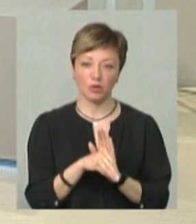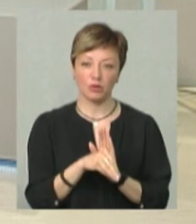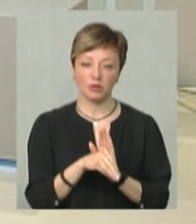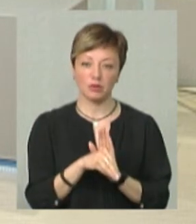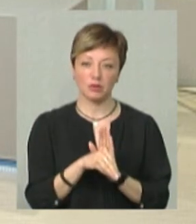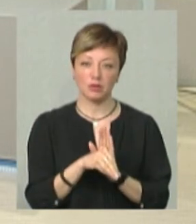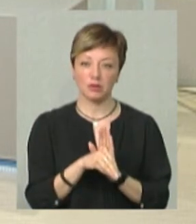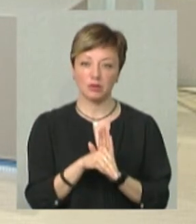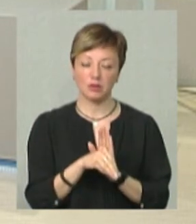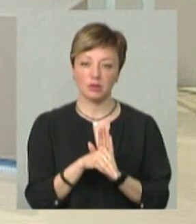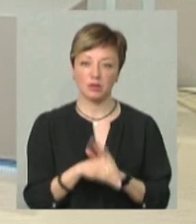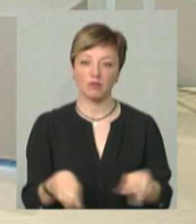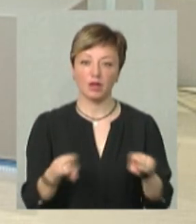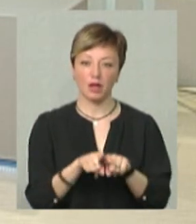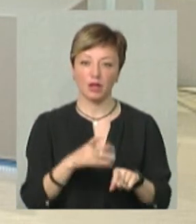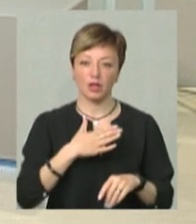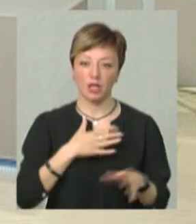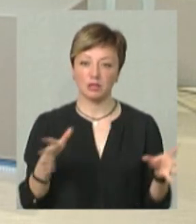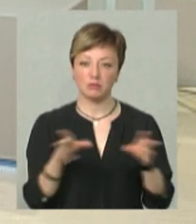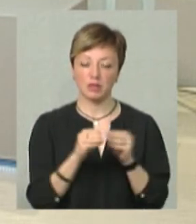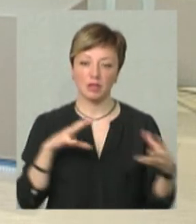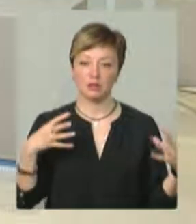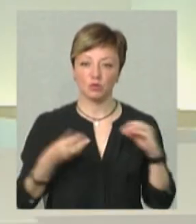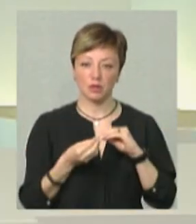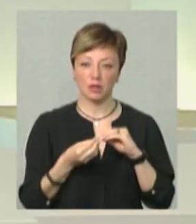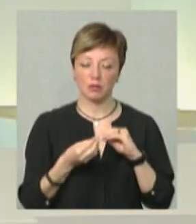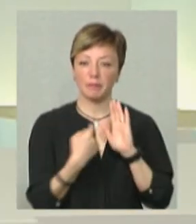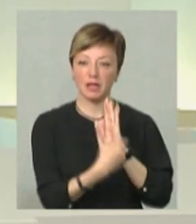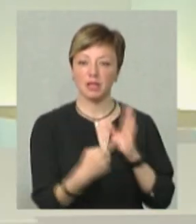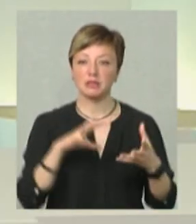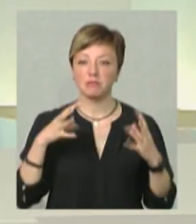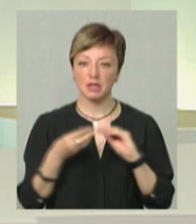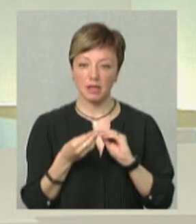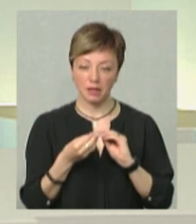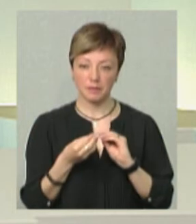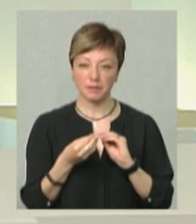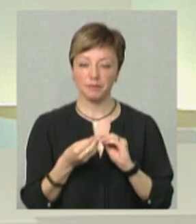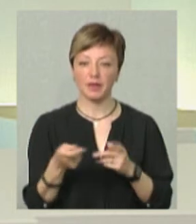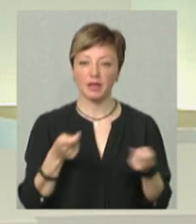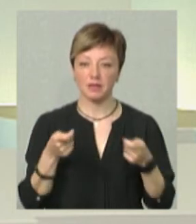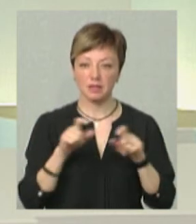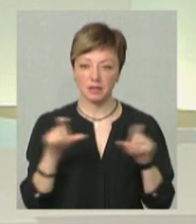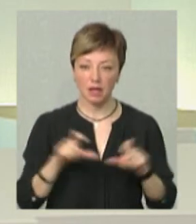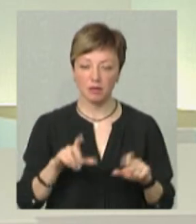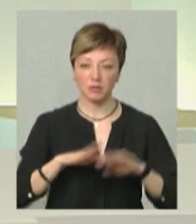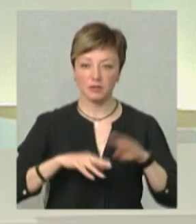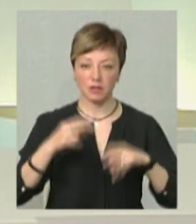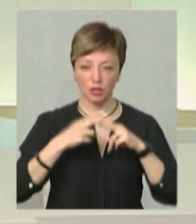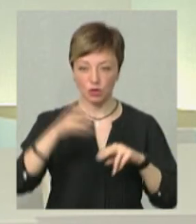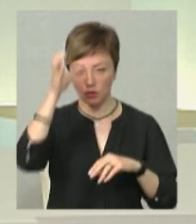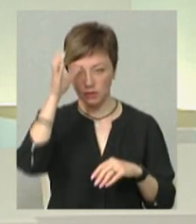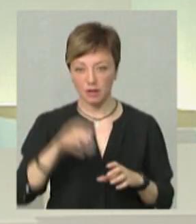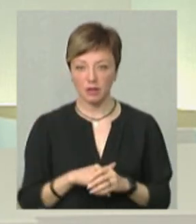в такий наш спільний результат. Я підкреслюю, це спільний результат і керівництва закладів професійно